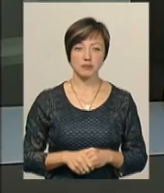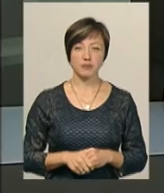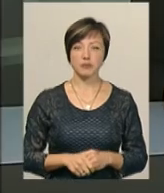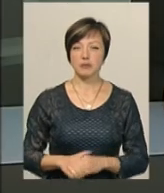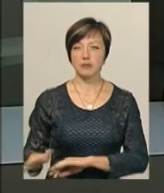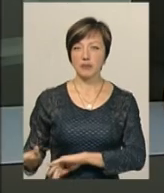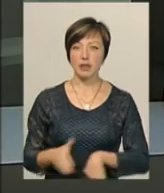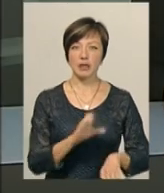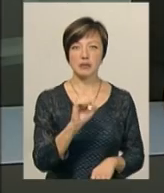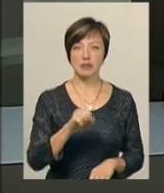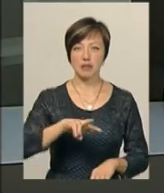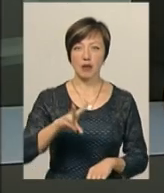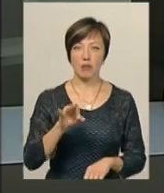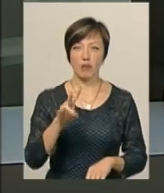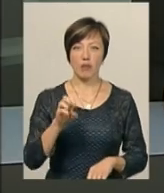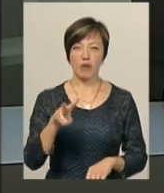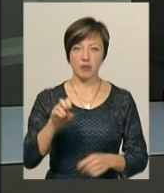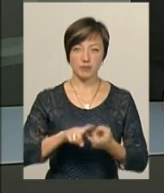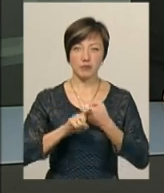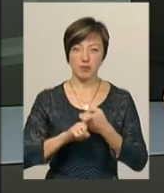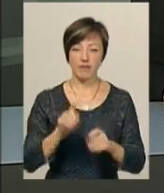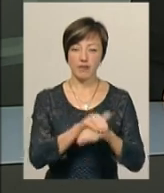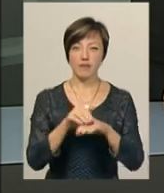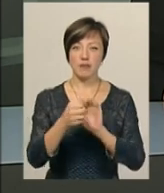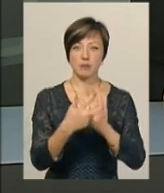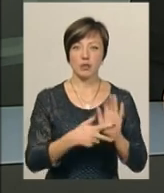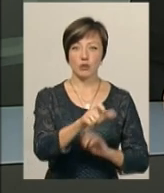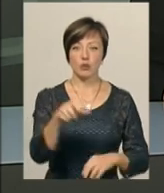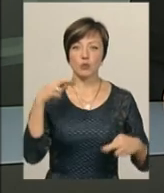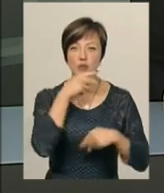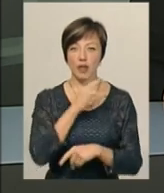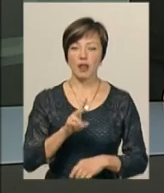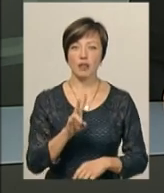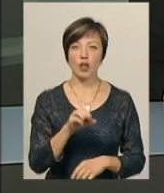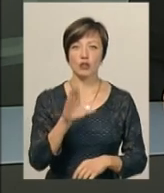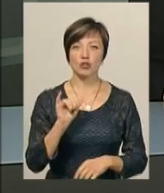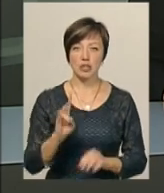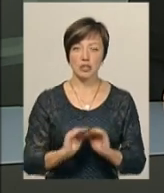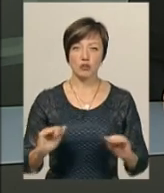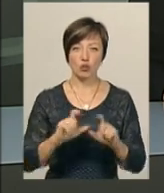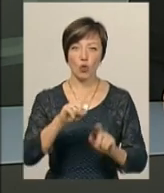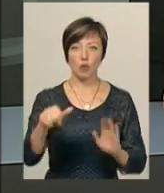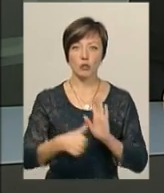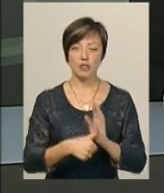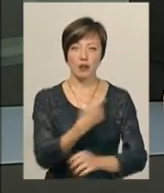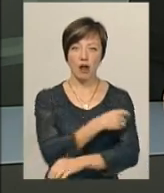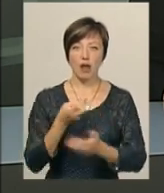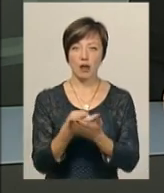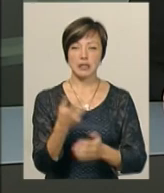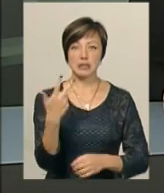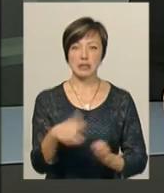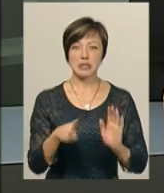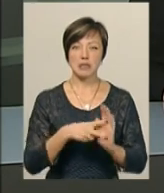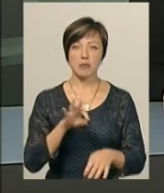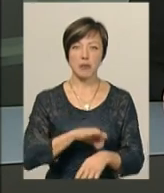Сальмонельоз виявили у 17 людей, котрі отруїлися в Нетішинському дитячому садку номер 6. У лікарні наразі перебувають 37